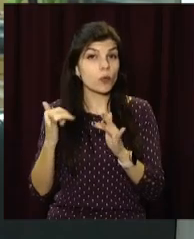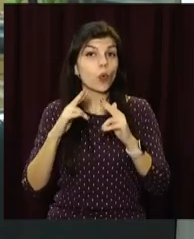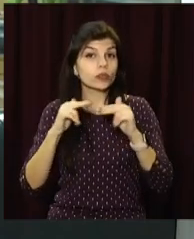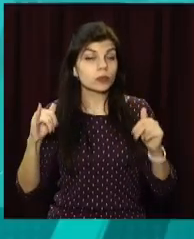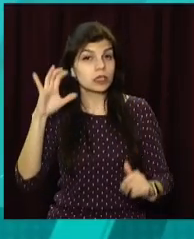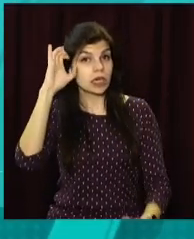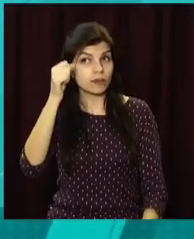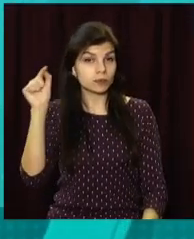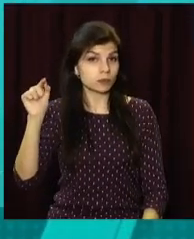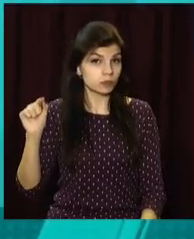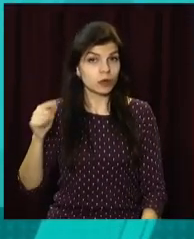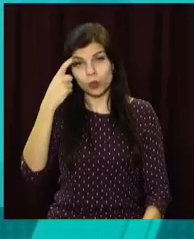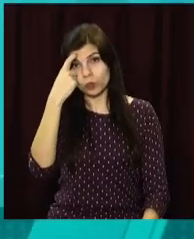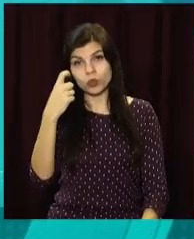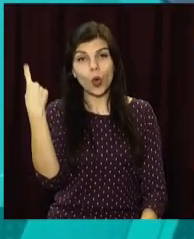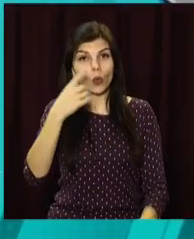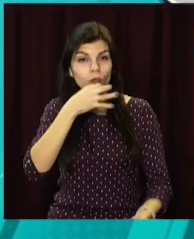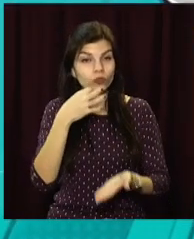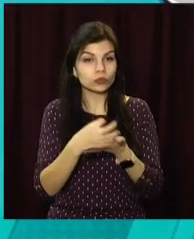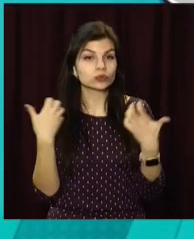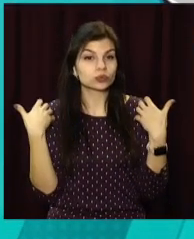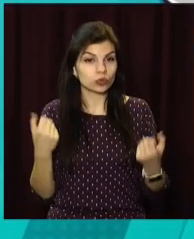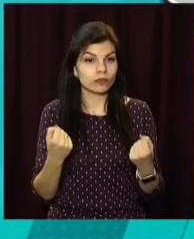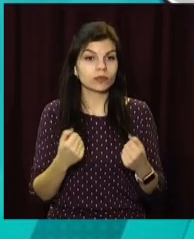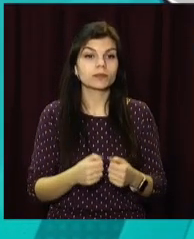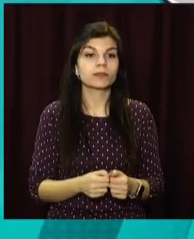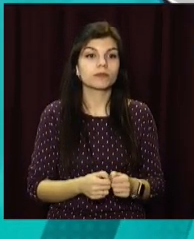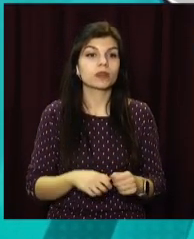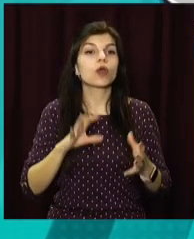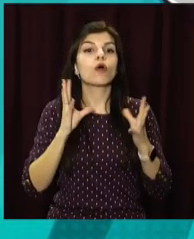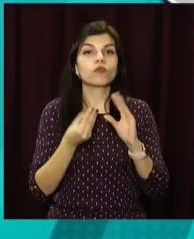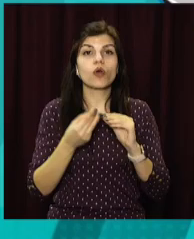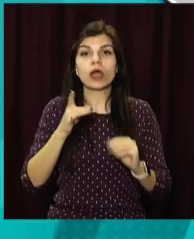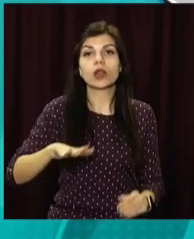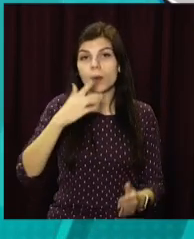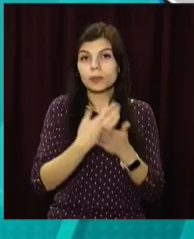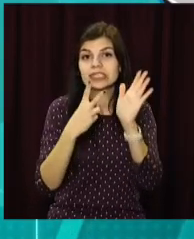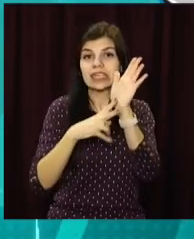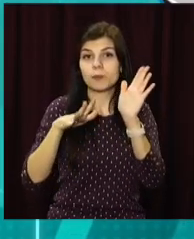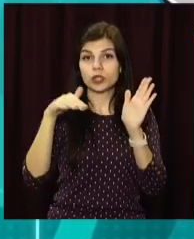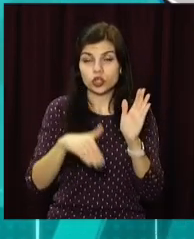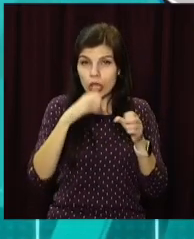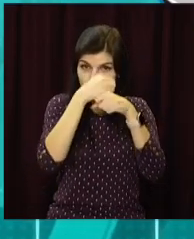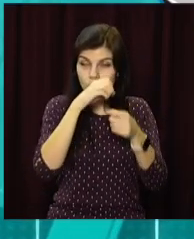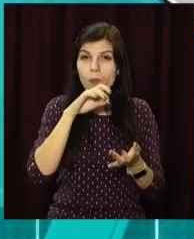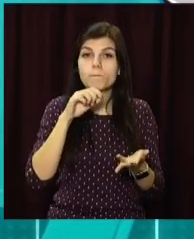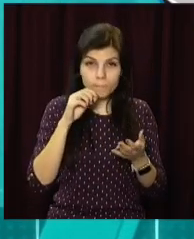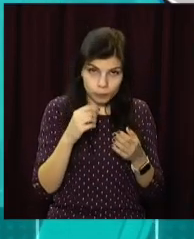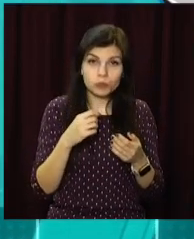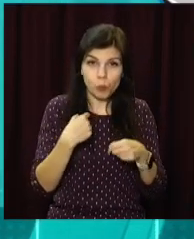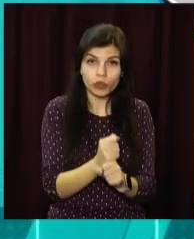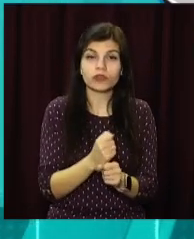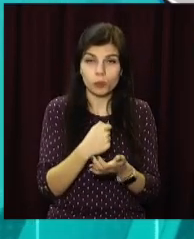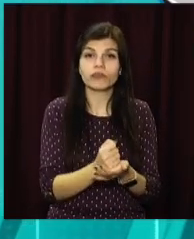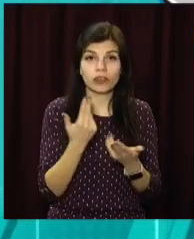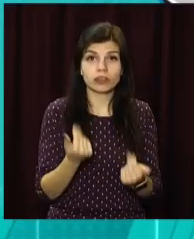Дніпрі та Кривому Розі, повідомили в обласному департаменті охорони здоров'я. В загалому регіоні понад 75 тисяч лабораторно підтверджених випадків